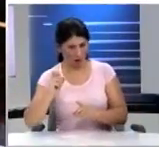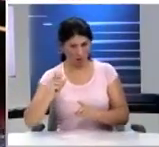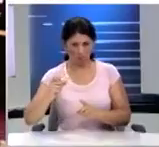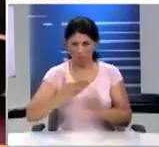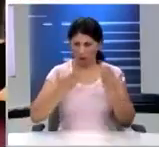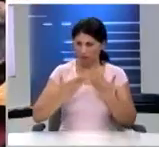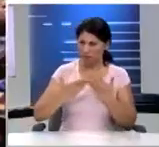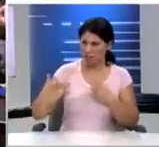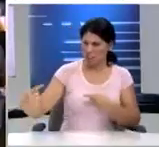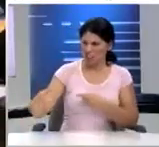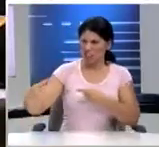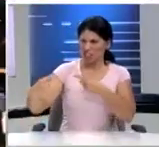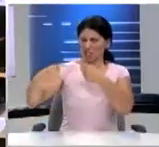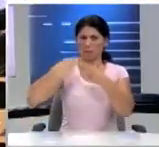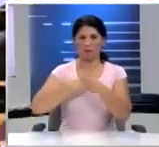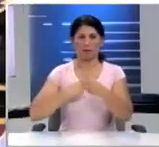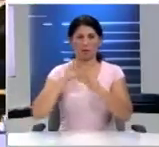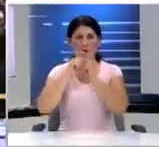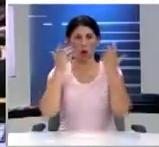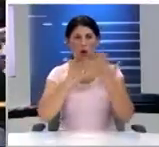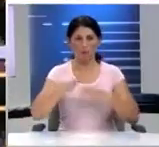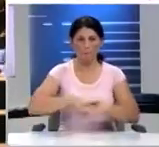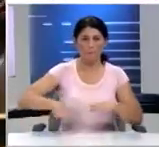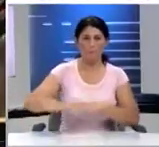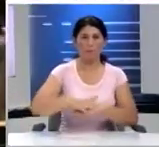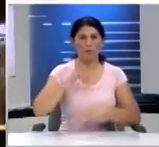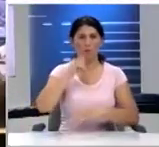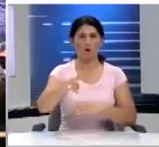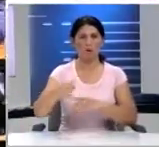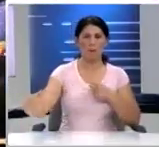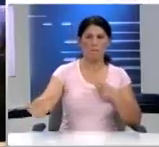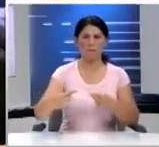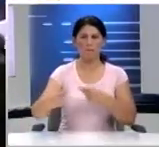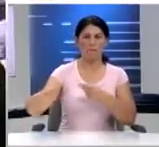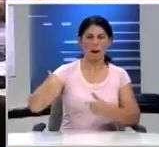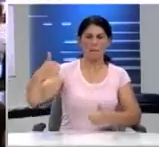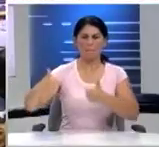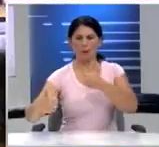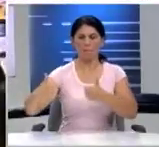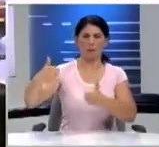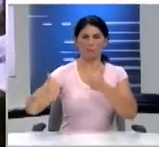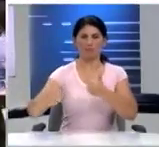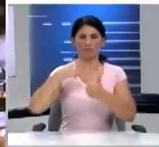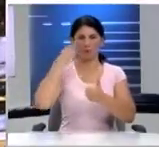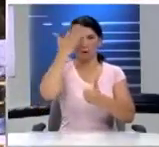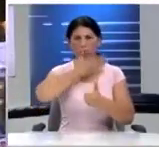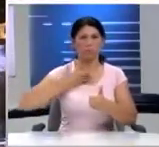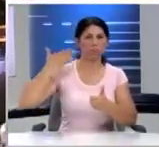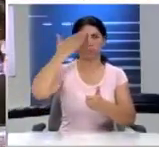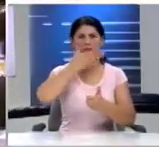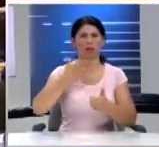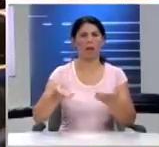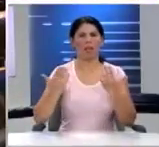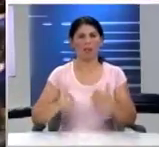χάνεται και το σχολείο αυτόματα μετατρέπεται σε ένα πεδίο μόνιμης αντιπαράθεσης Γίνεται απρόσωπο, εχθρικό, αφιλόξενο